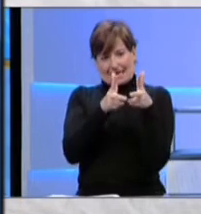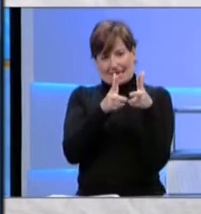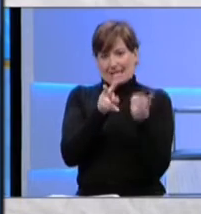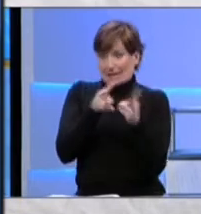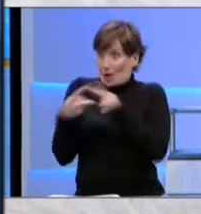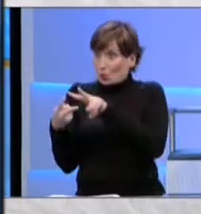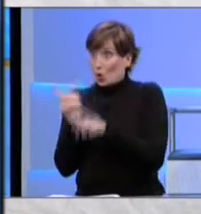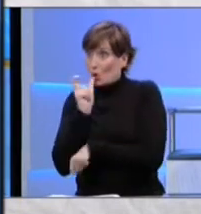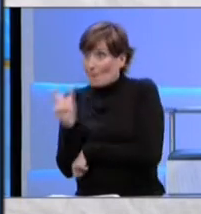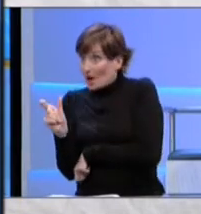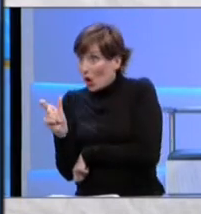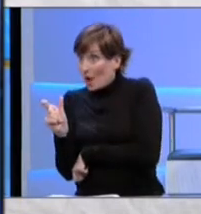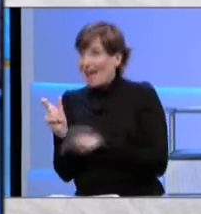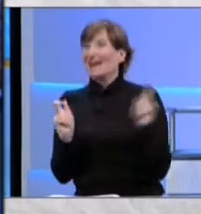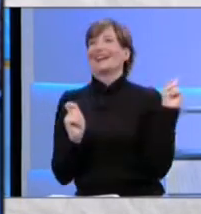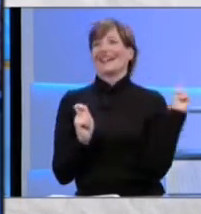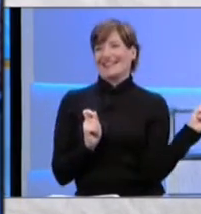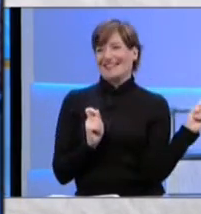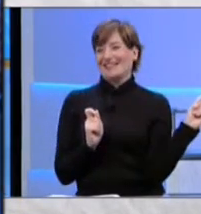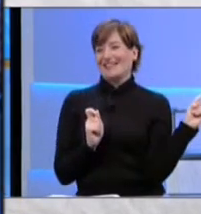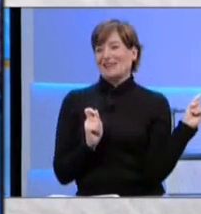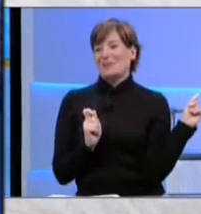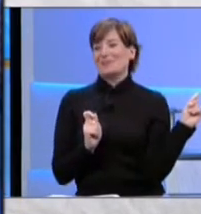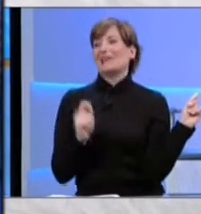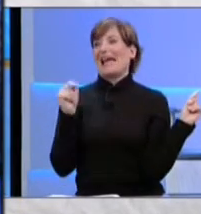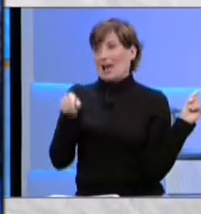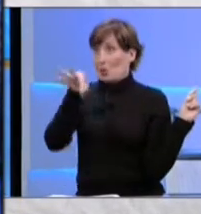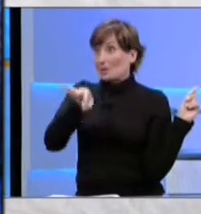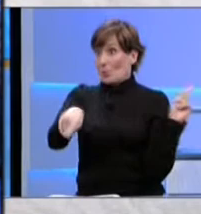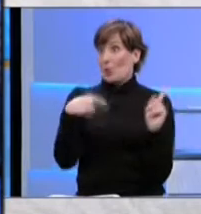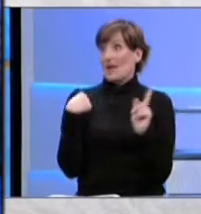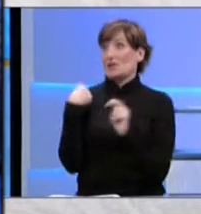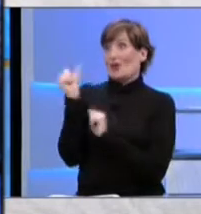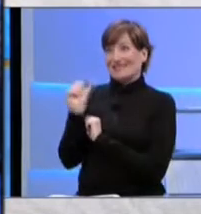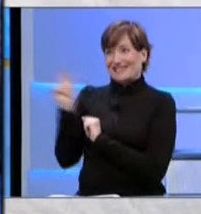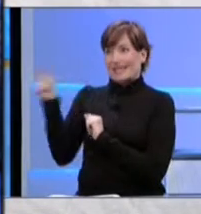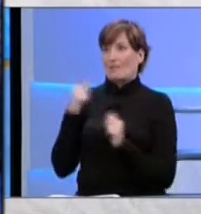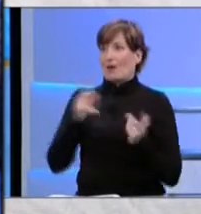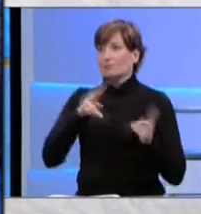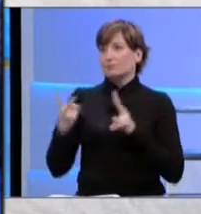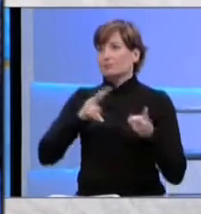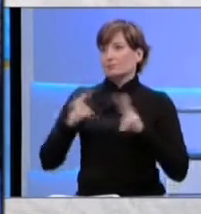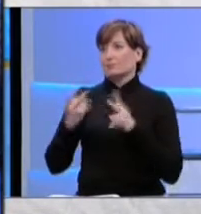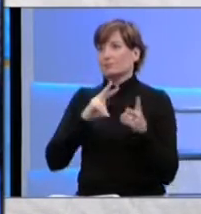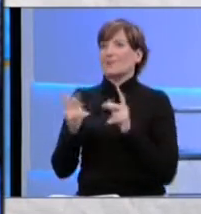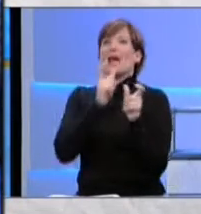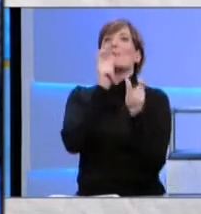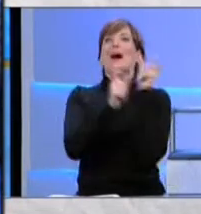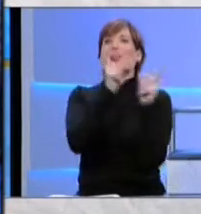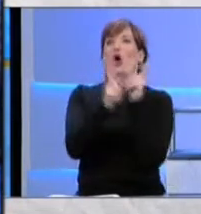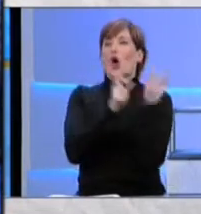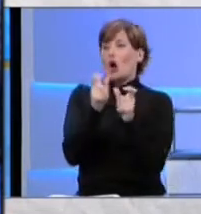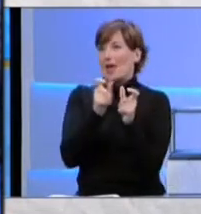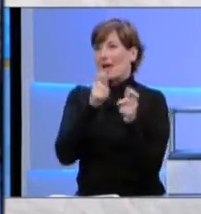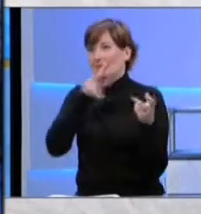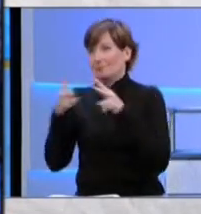le parole? Ecco, in questo momento sì, Silvia sta traducendo le nostre parole e prima ha tradotto